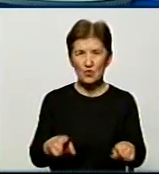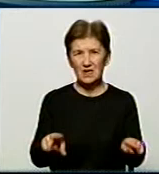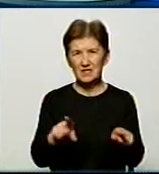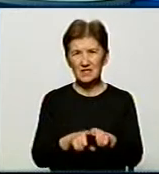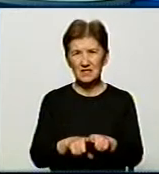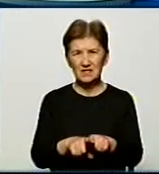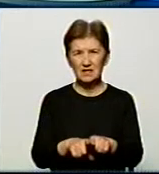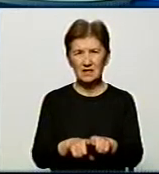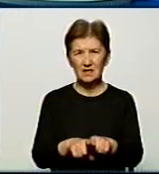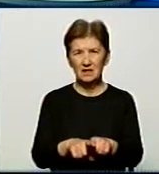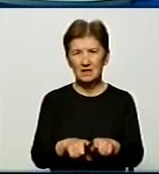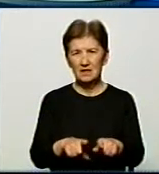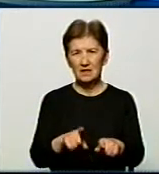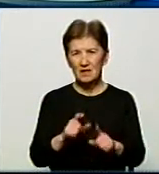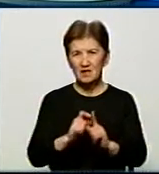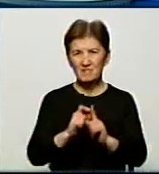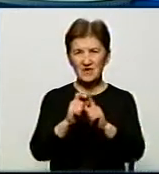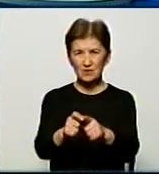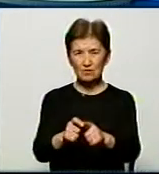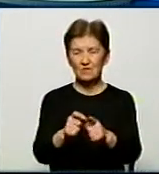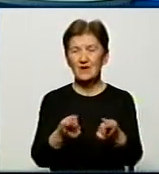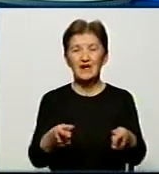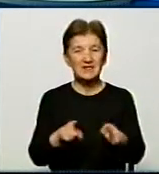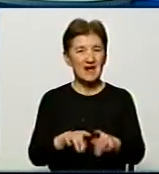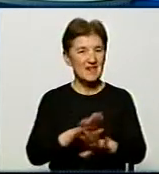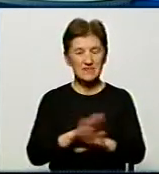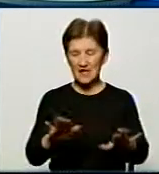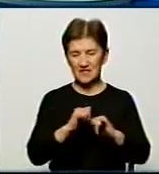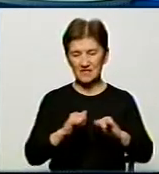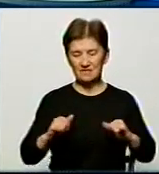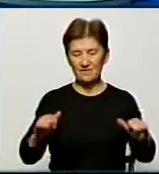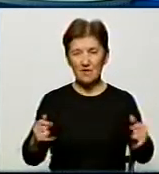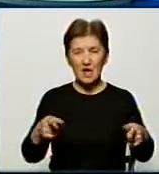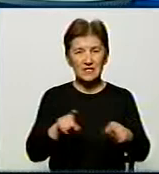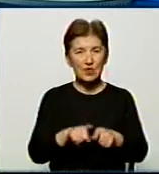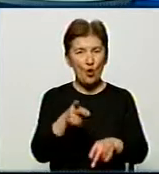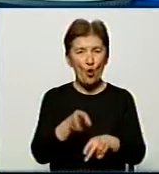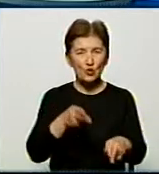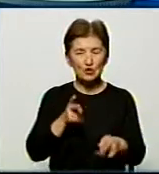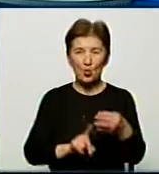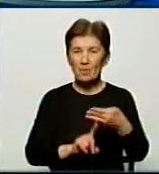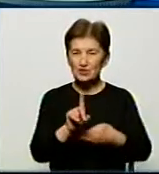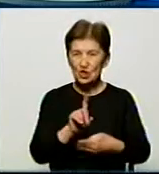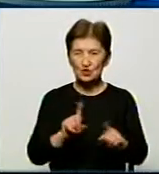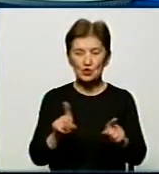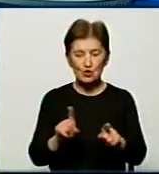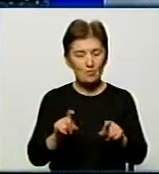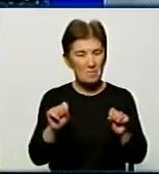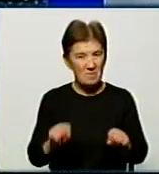імунна відповідь не розвивалася, і такого гострого початку, який би міг,